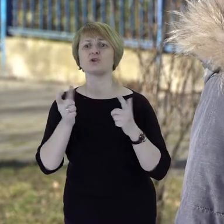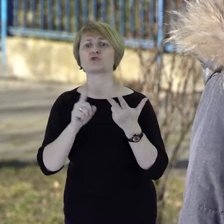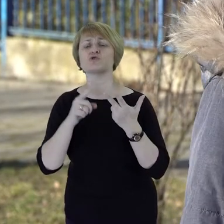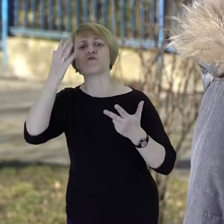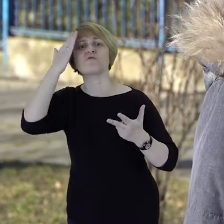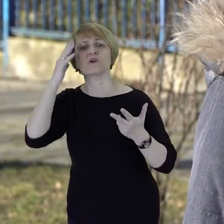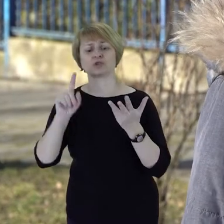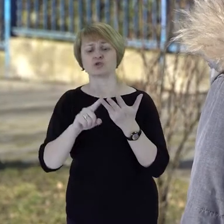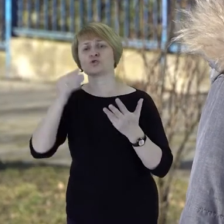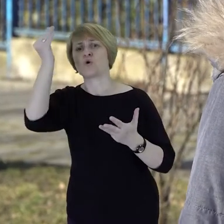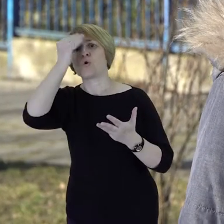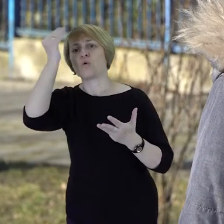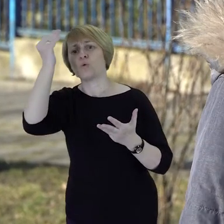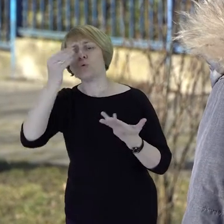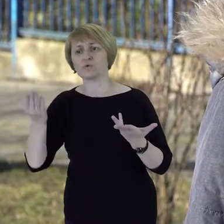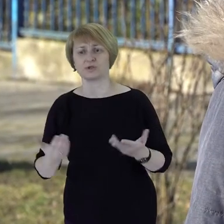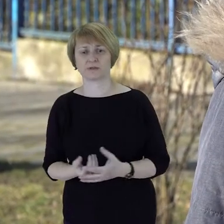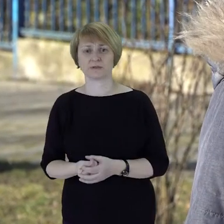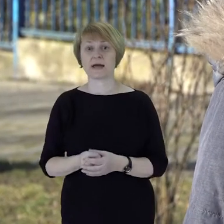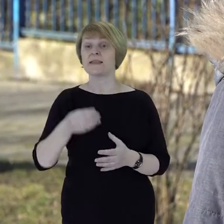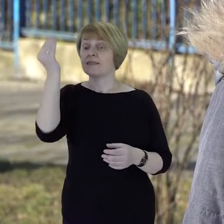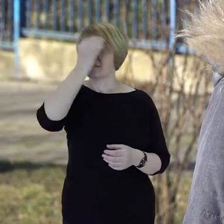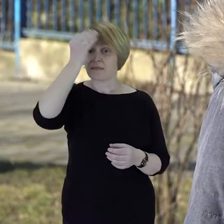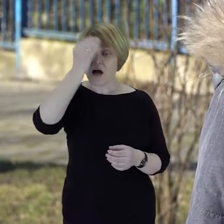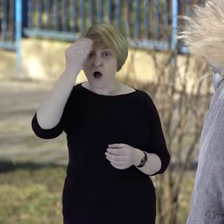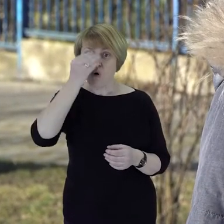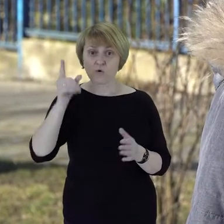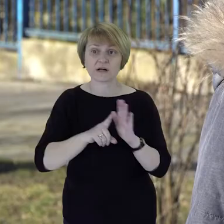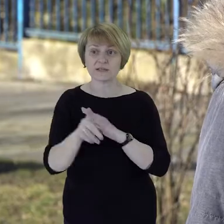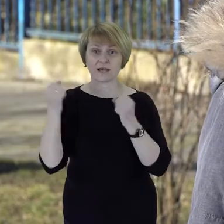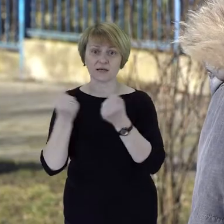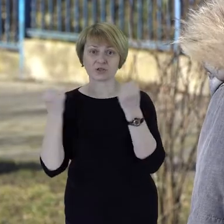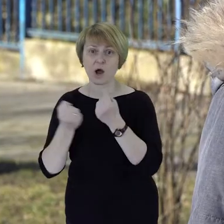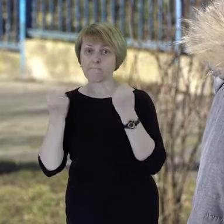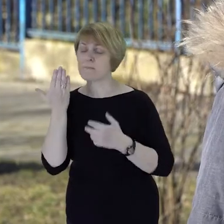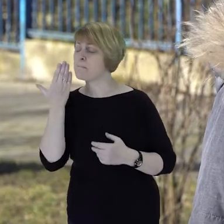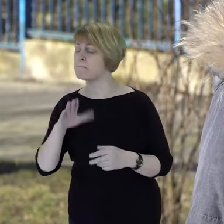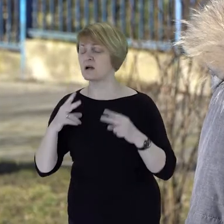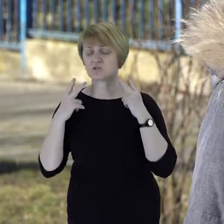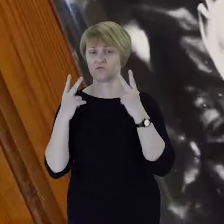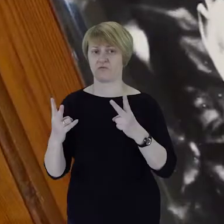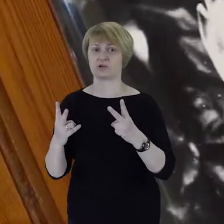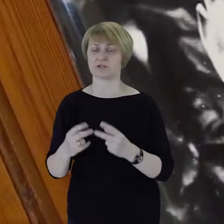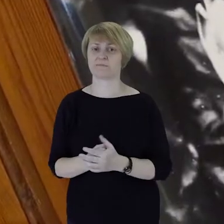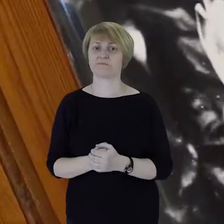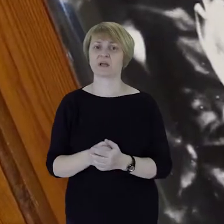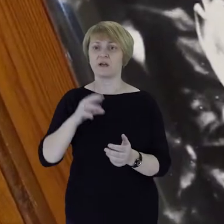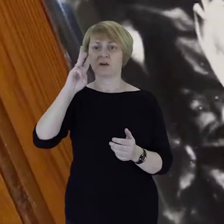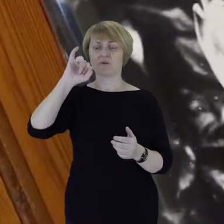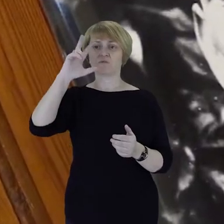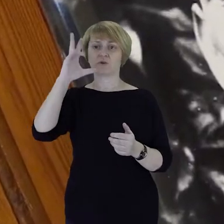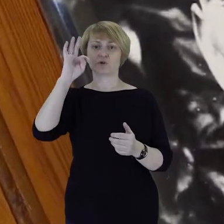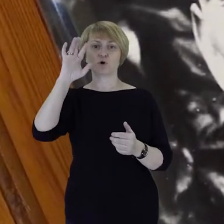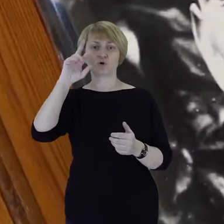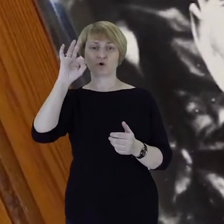wiedzieć, czego należy się uczyć, bo ta nauka dla tych działaczy była niezwykle istotna. Natomiast Wiktor